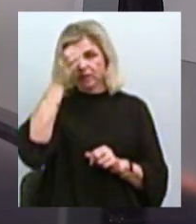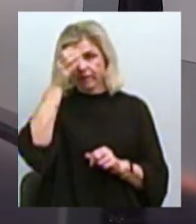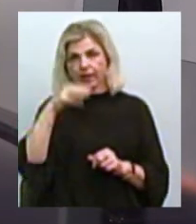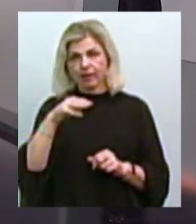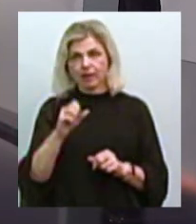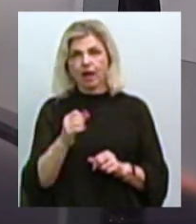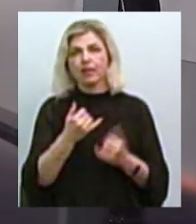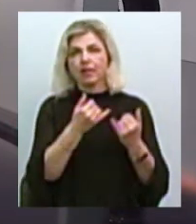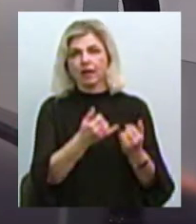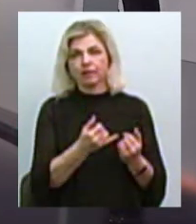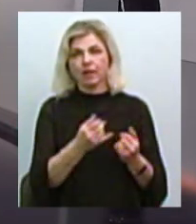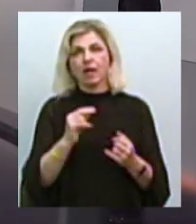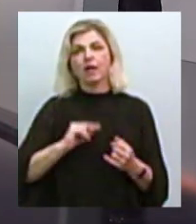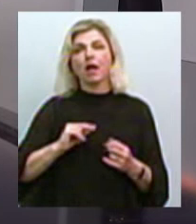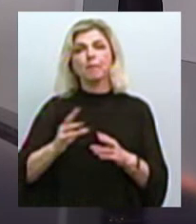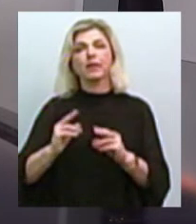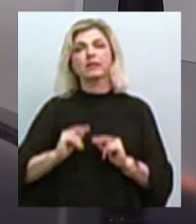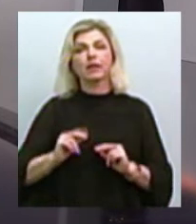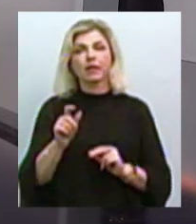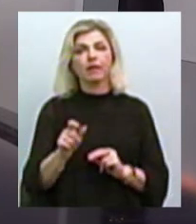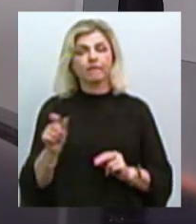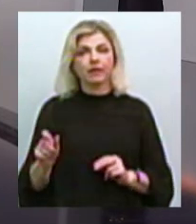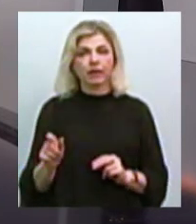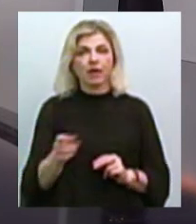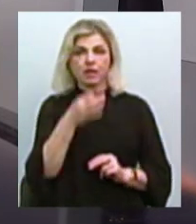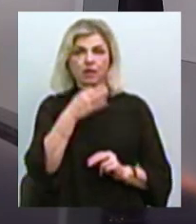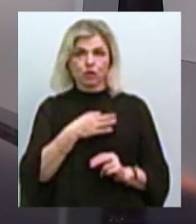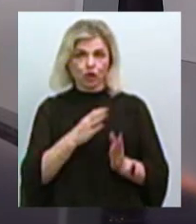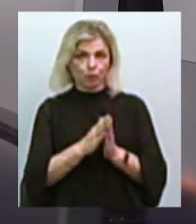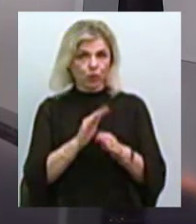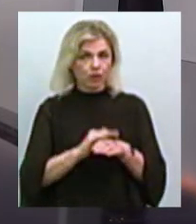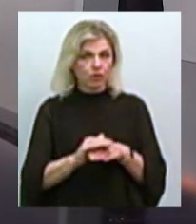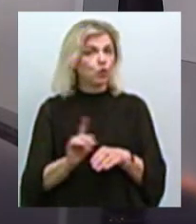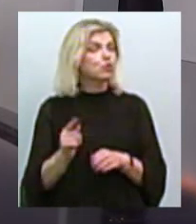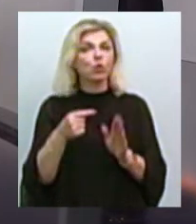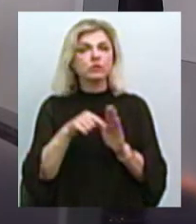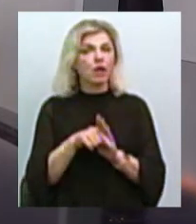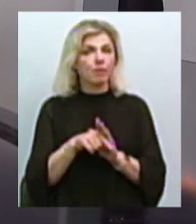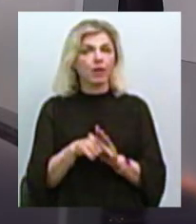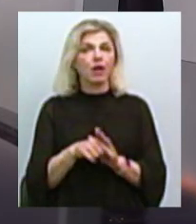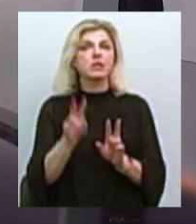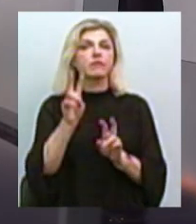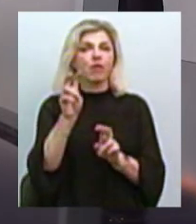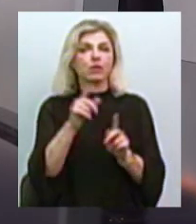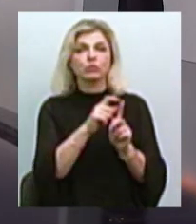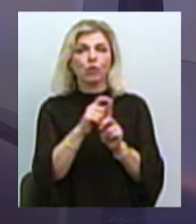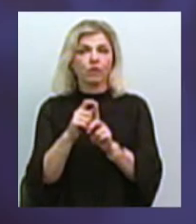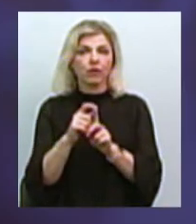для співробітників. Підкажіть, будь ласка, що саме вкладається в термін